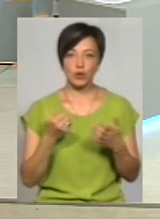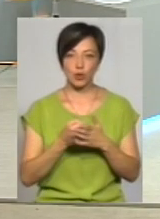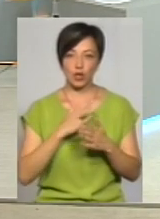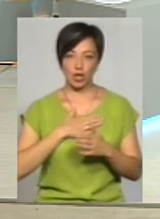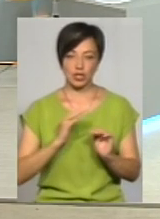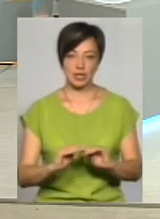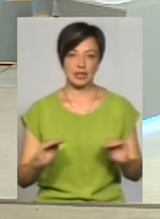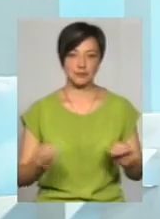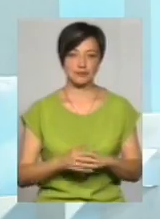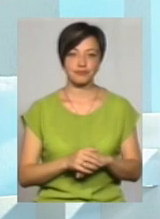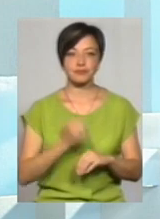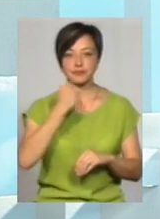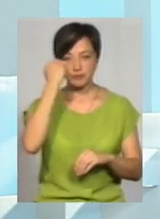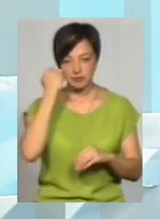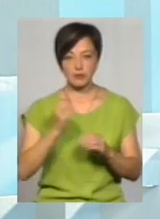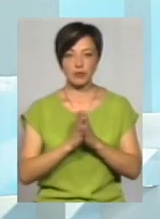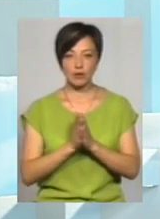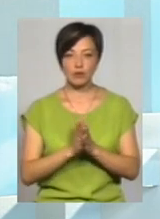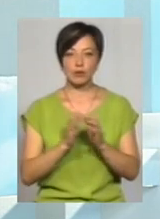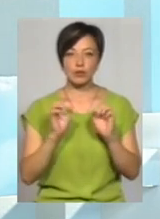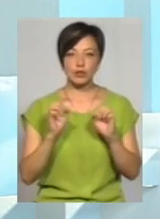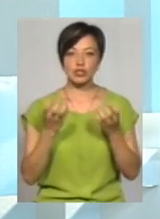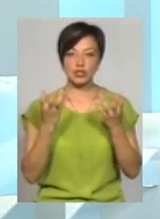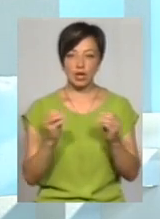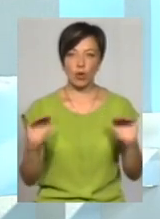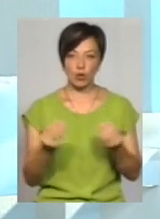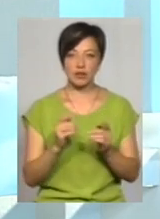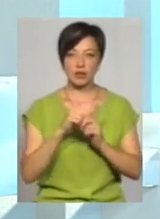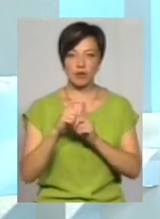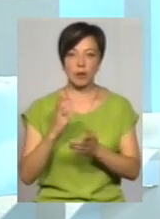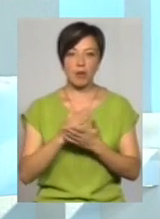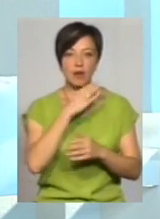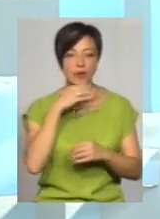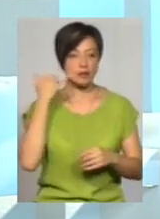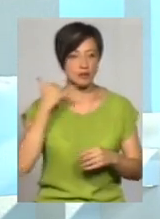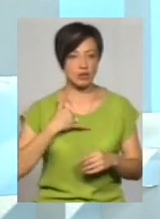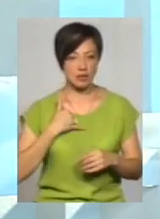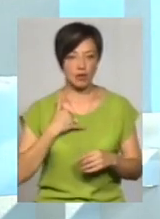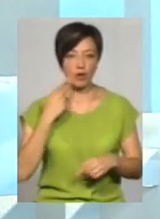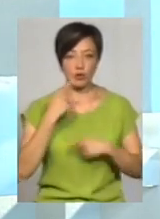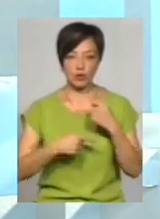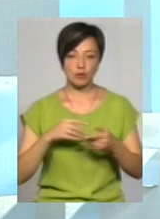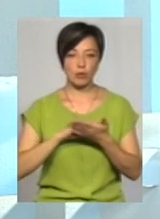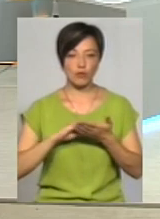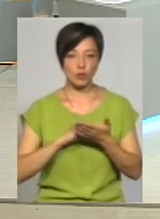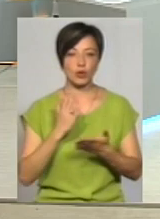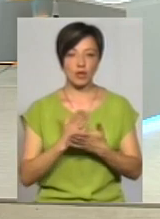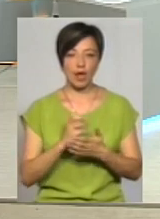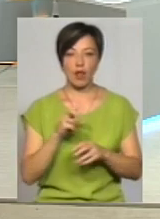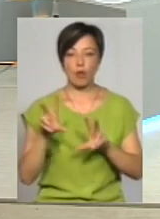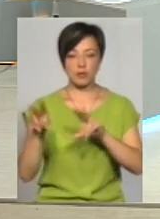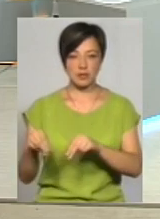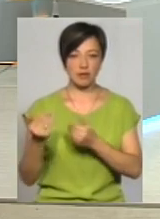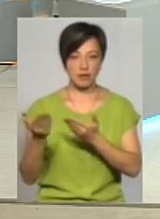наших дітей. Дякую, пане Михайле. Попрошу вас, можливо, навіть ще лаконічніше відповідати, тому що маємо багато дзвінків. Постійно мені повторюють, що вони є, але я